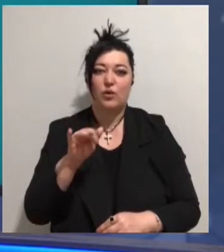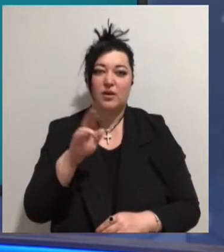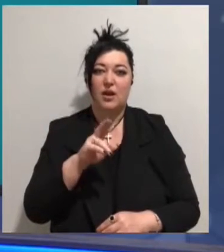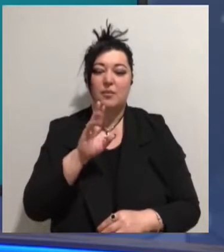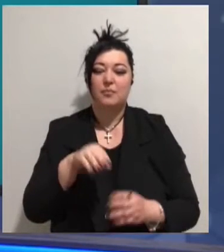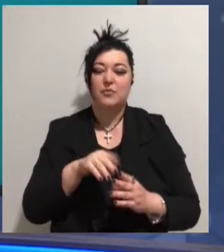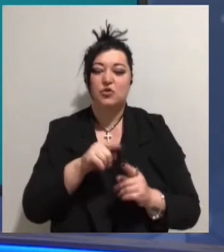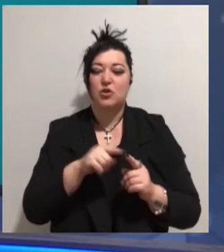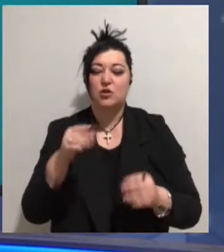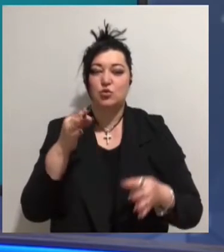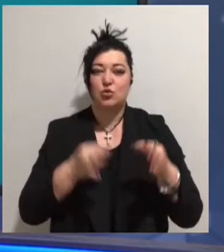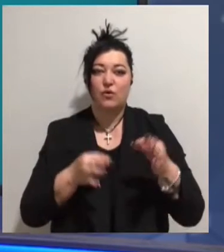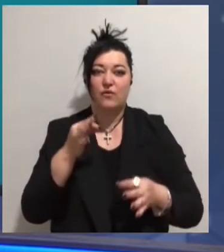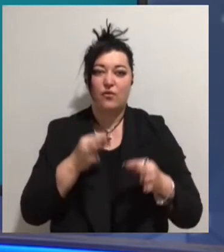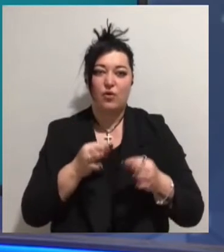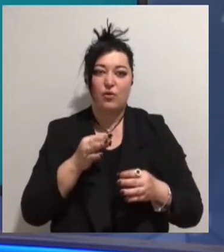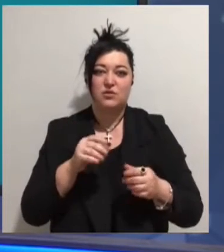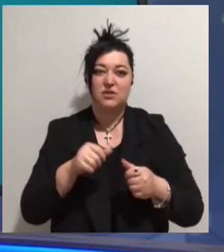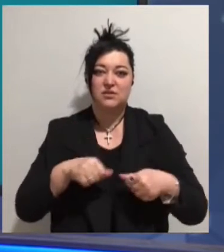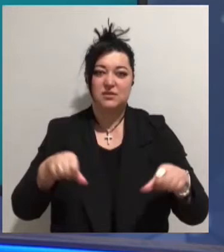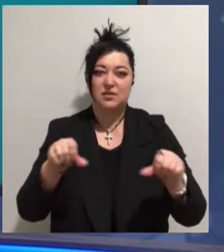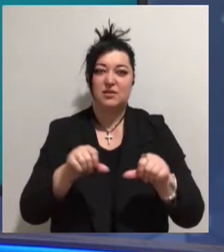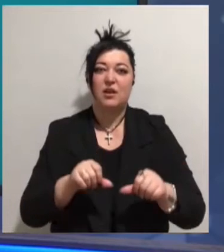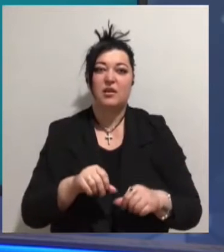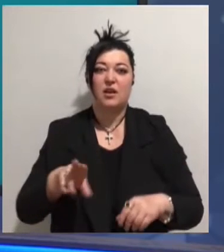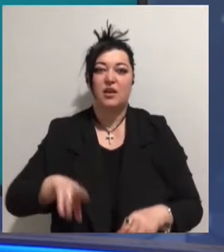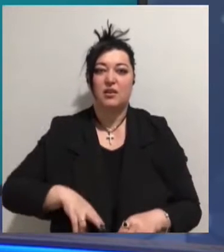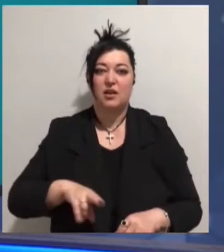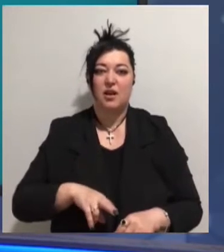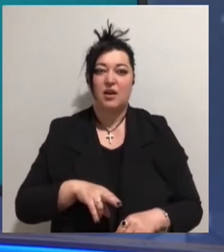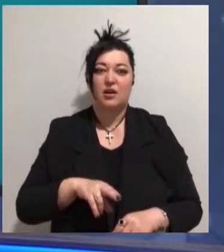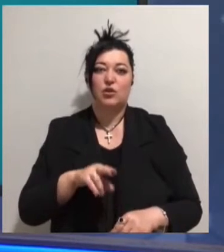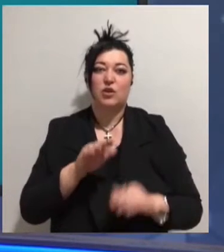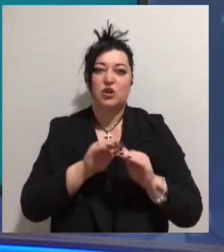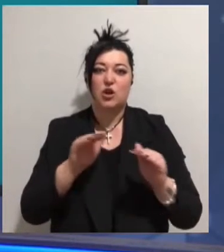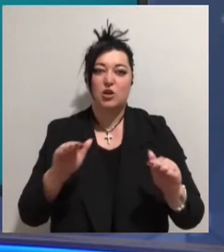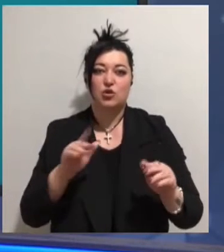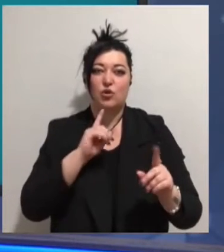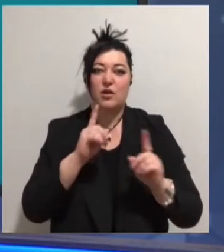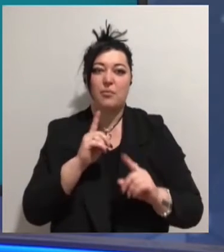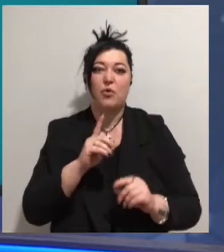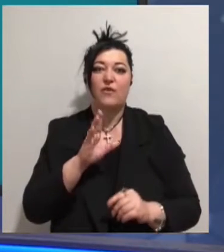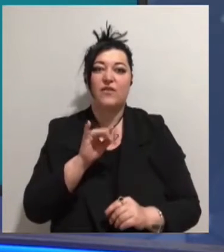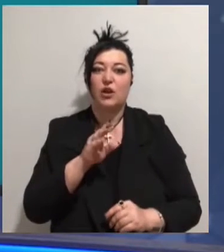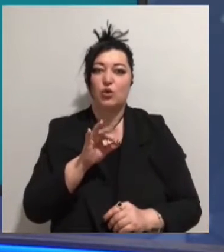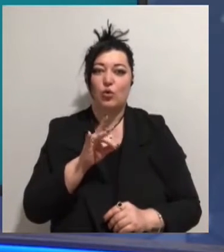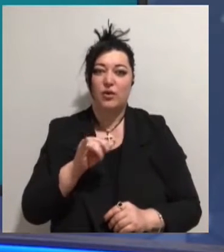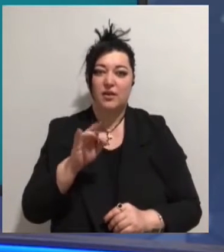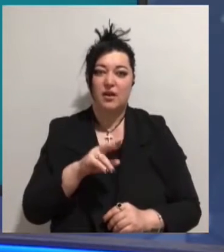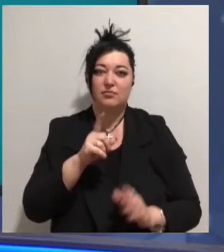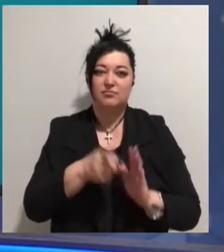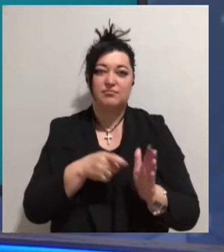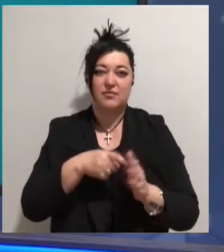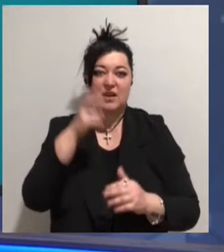засідання по справі Петроса Саркісяна, екс-директора дитячого табору «Вікторія». Допитували слідчу Київського районного